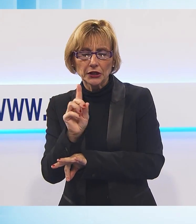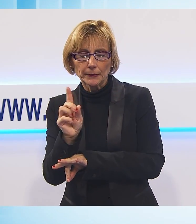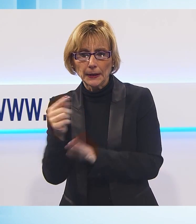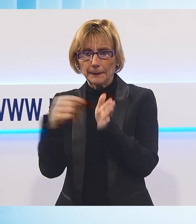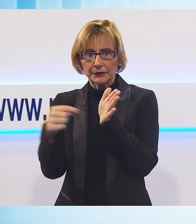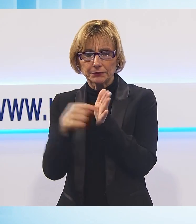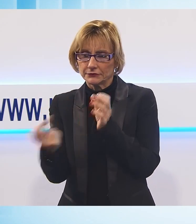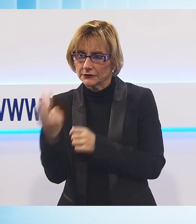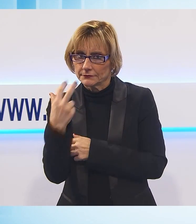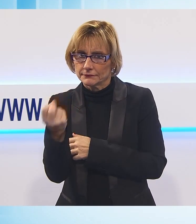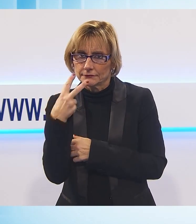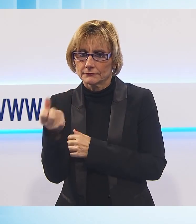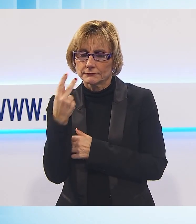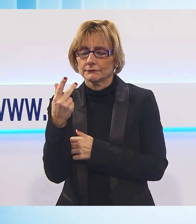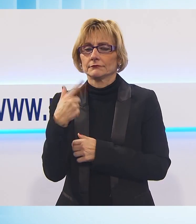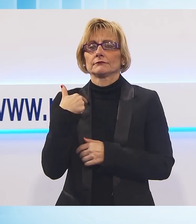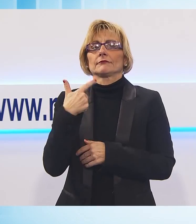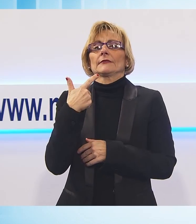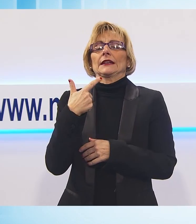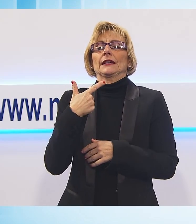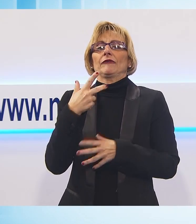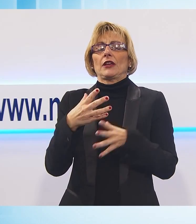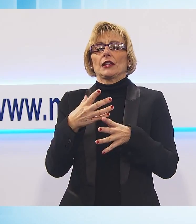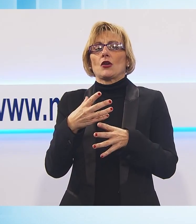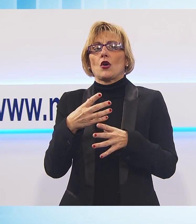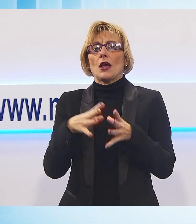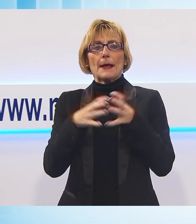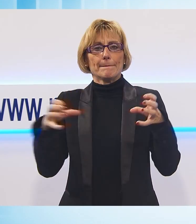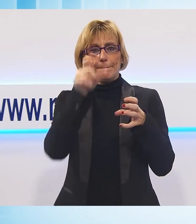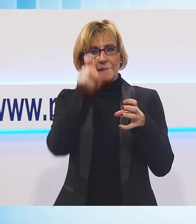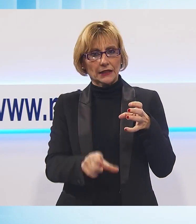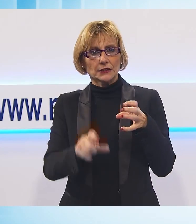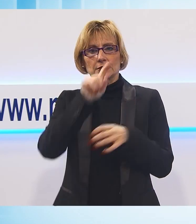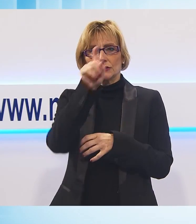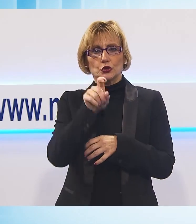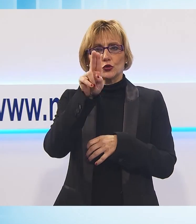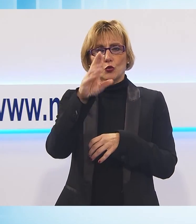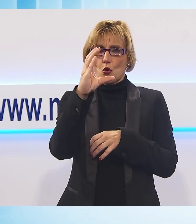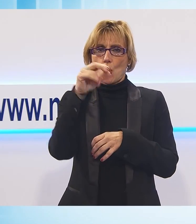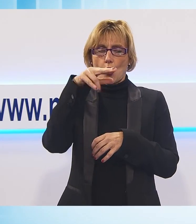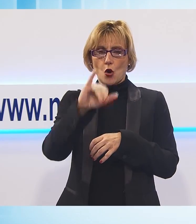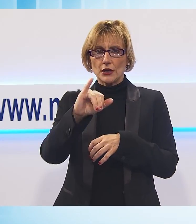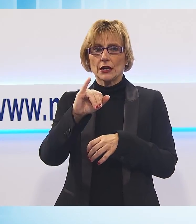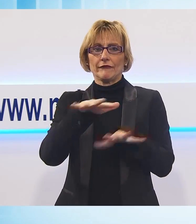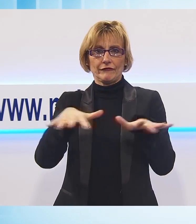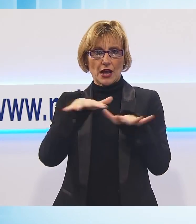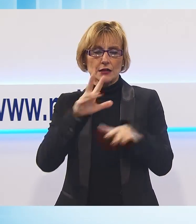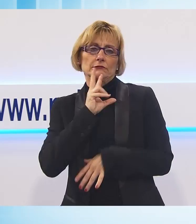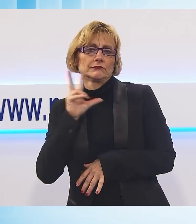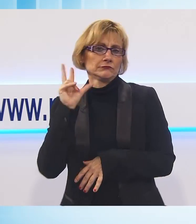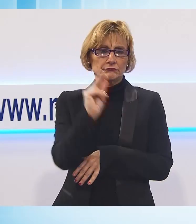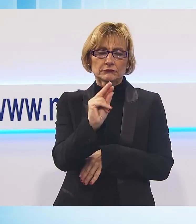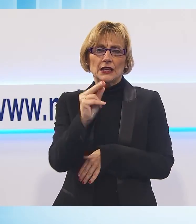denuncia in Versilia viene dall'imprenditore e deputato per Fratelli d'Italia Riccardo Zucconi, il quale si fa portavoce dei disagi